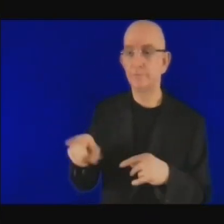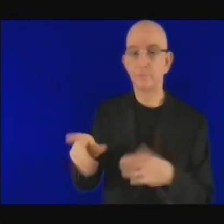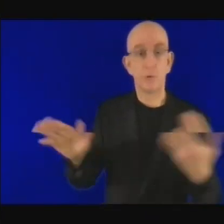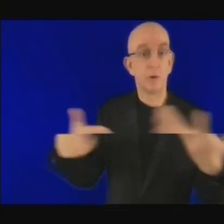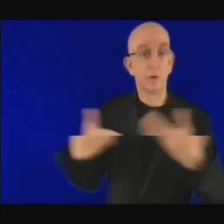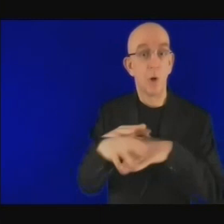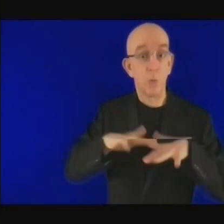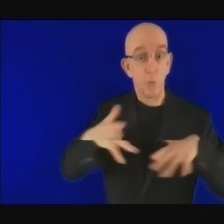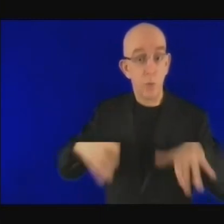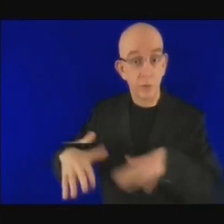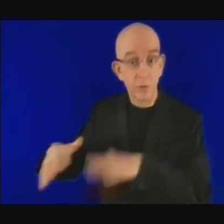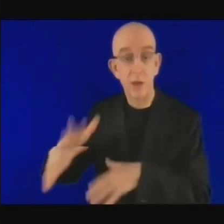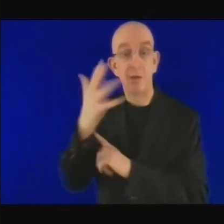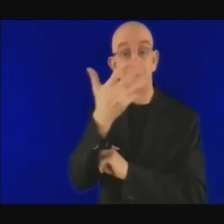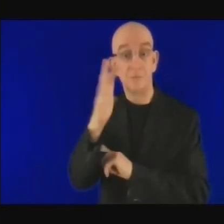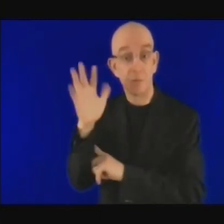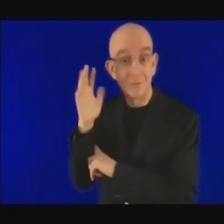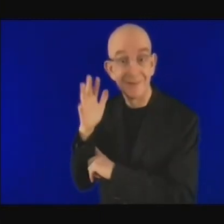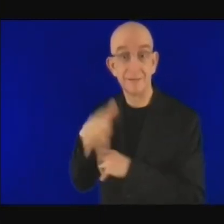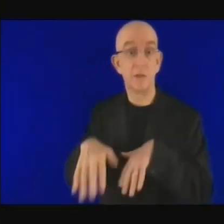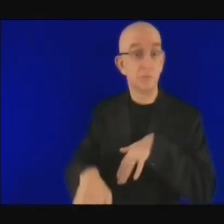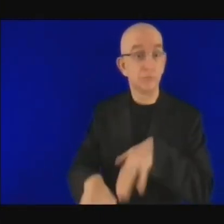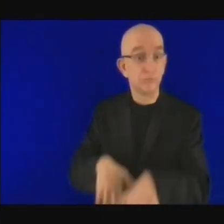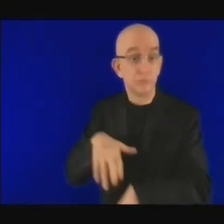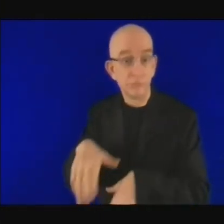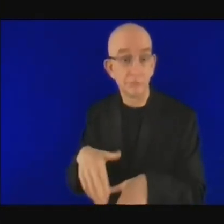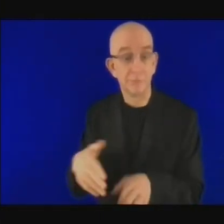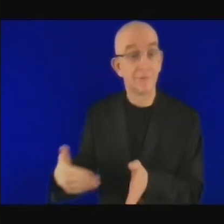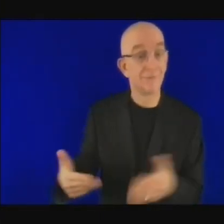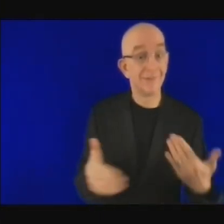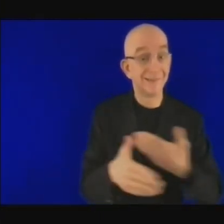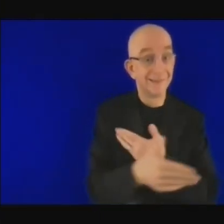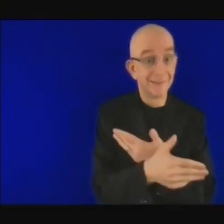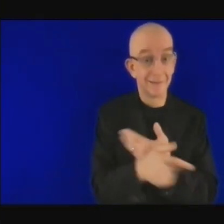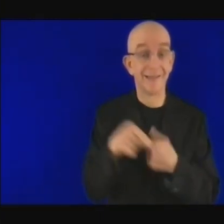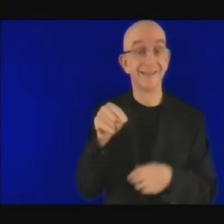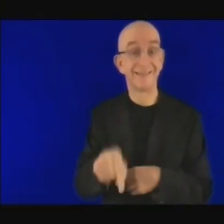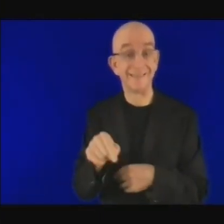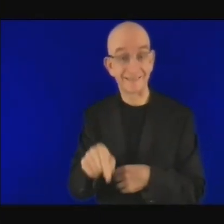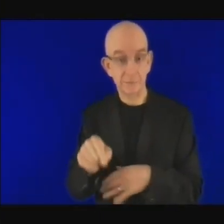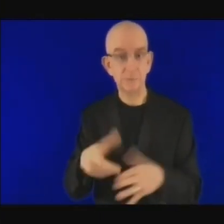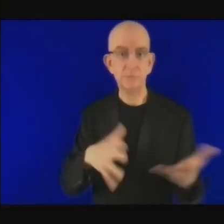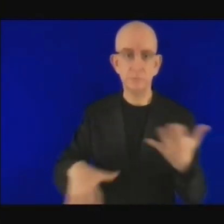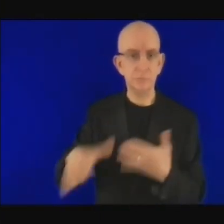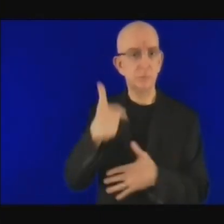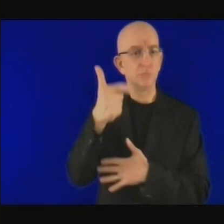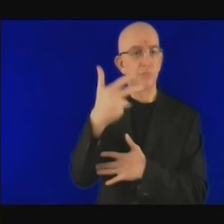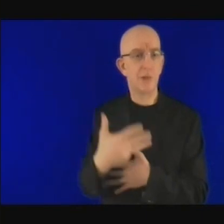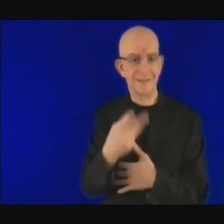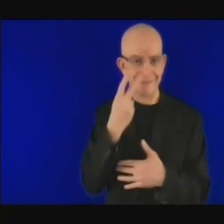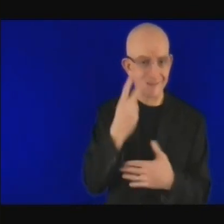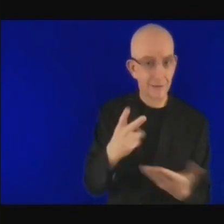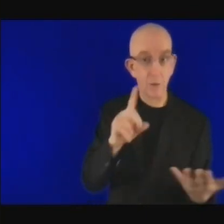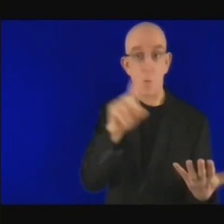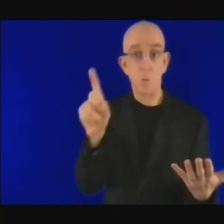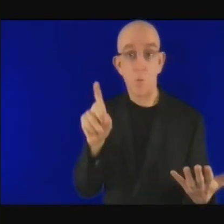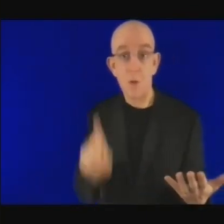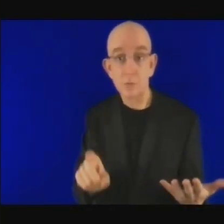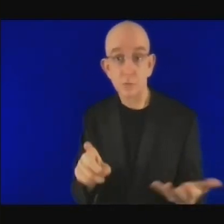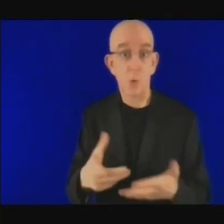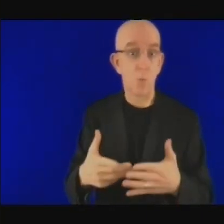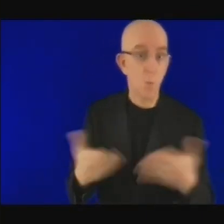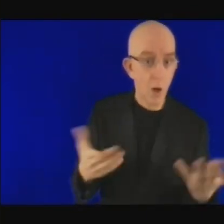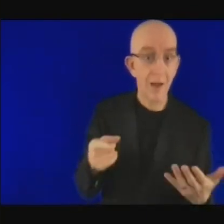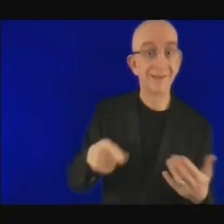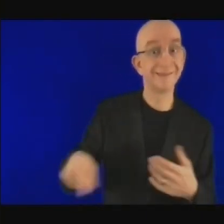on pourrait peut-être poser la question suivante. Est-ce que ce n'est peut-être pas